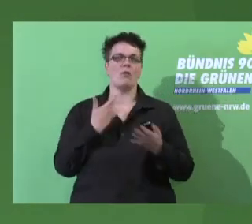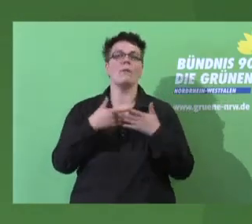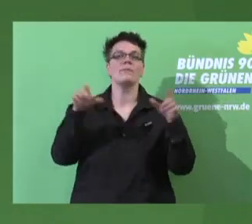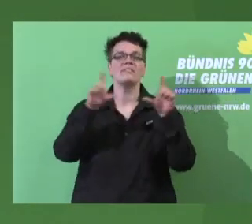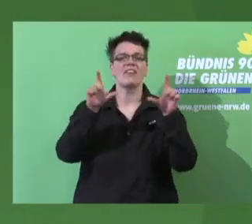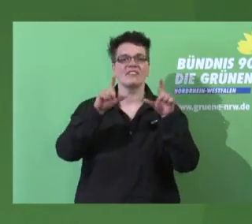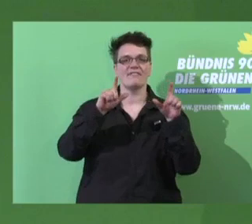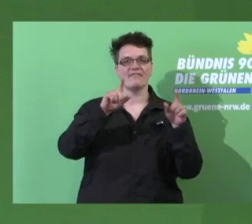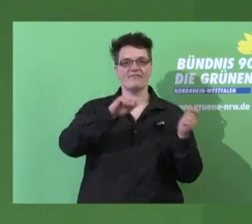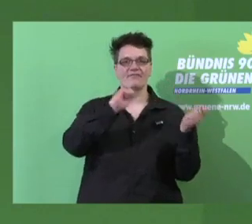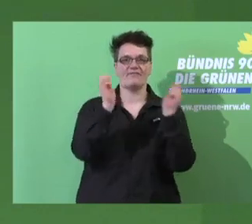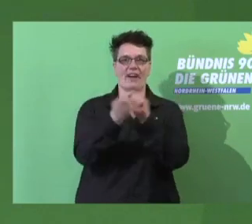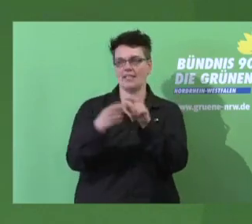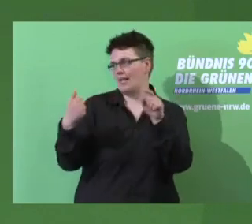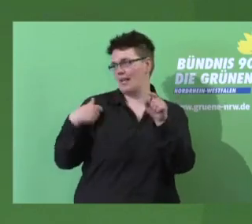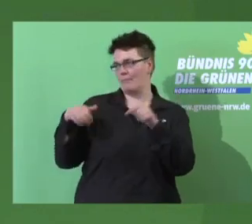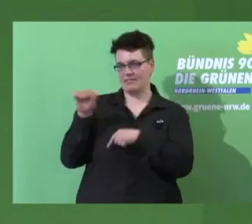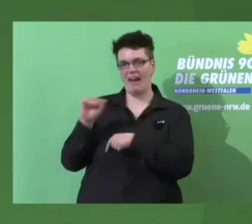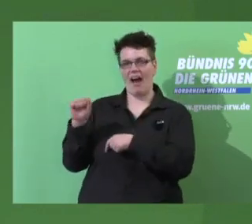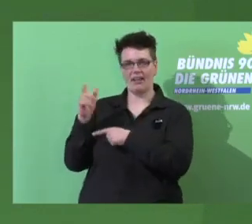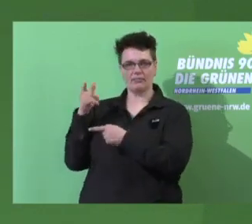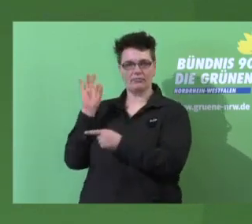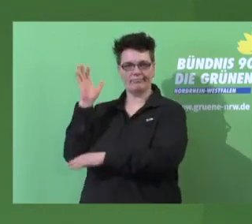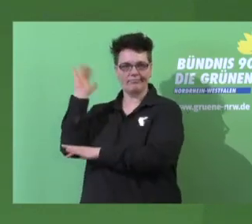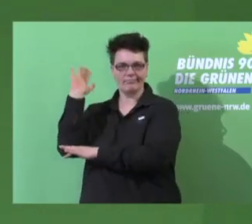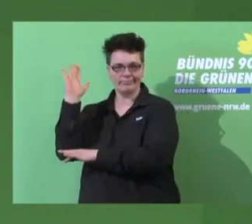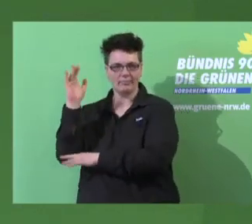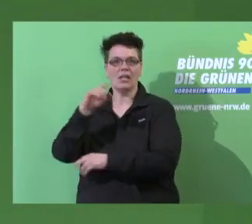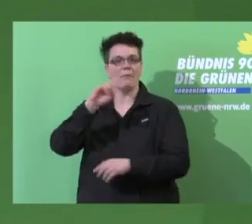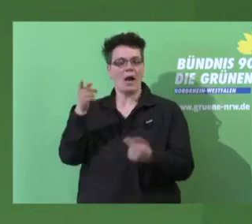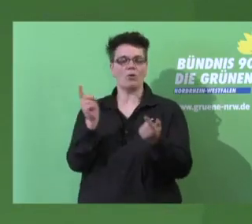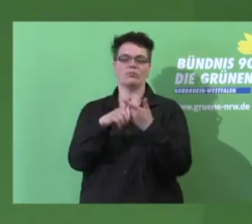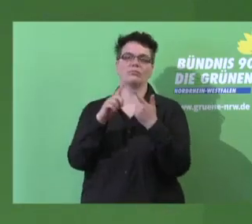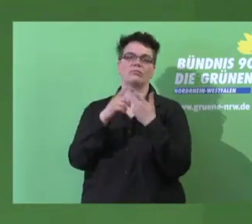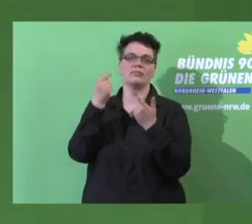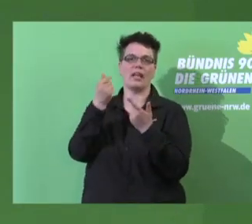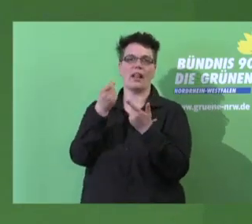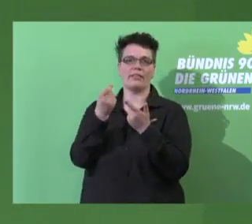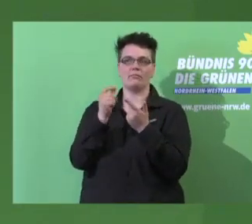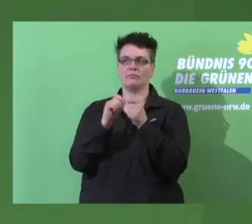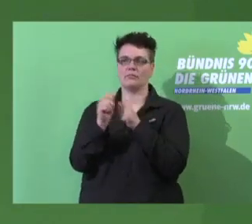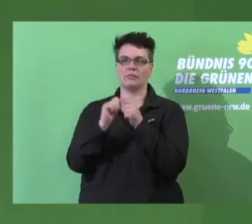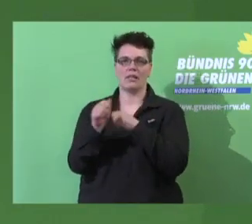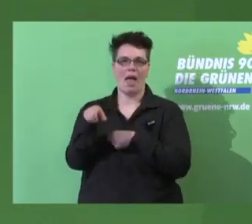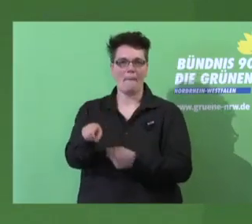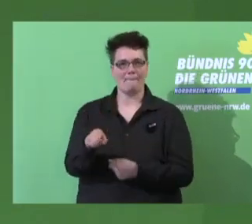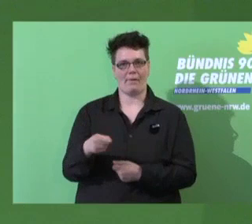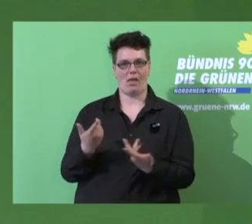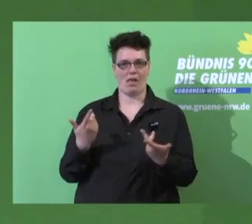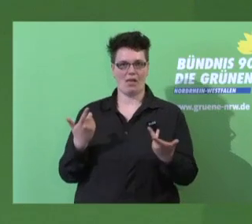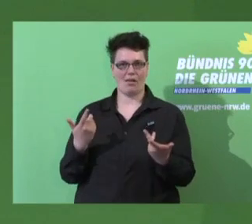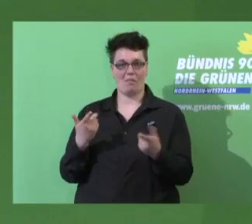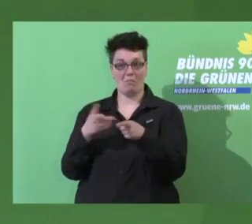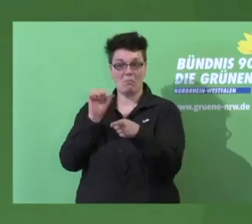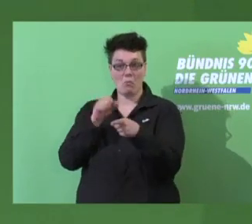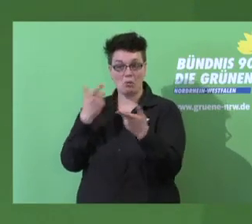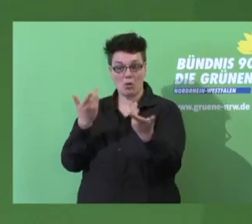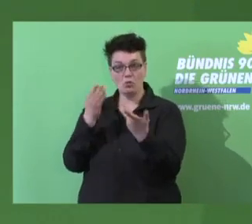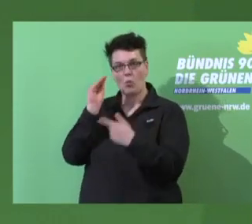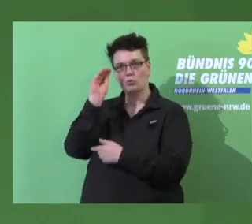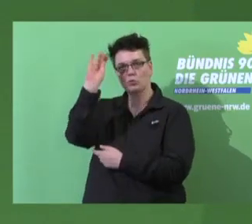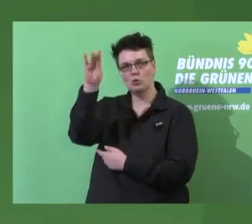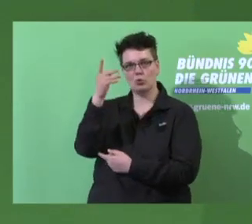ist, aber auch die Geldknappheit, die viele unsinnige Spinnereien zukünftig verhindern kann. Wenn wir, wenn ihr,